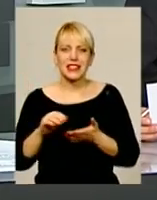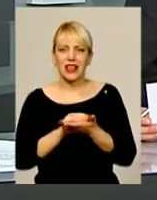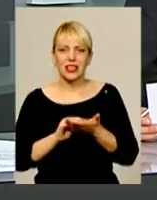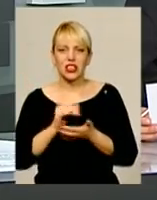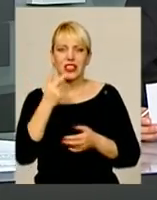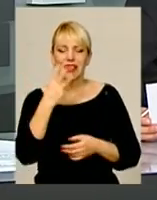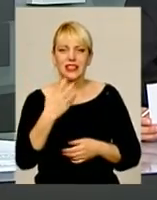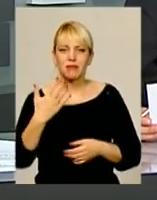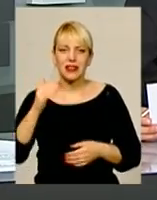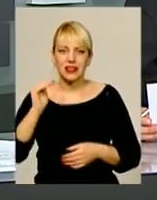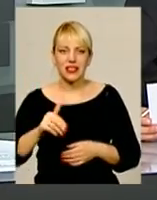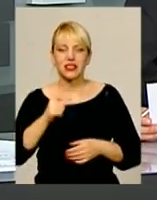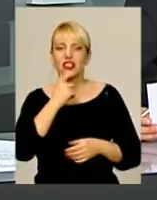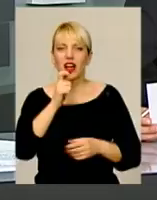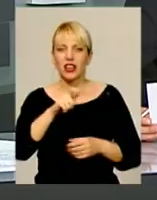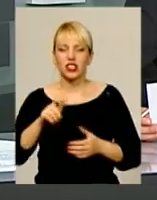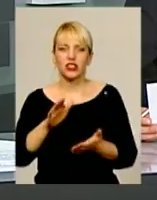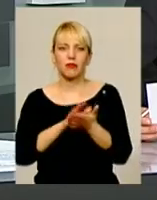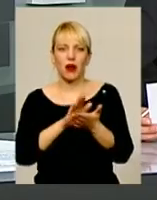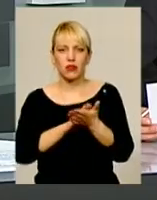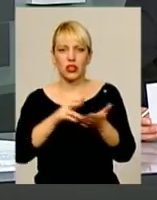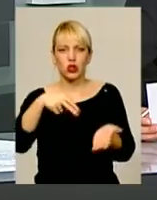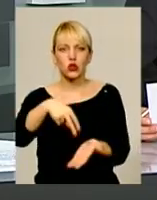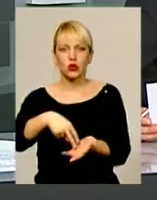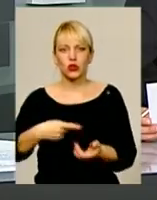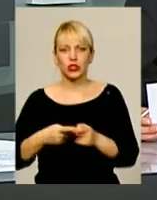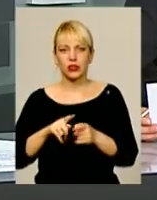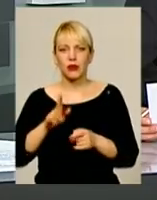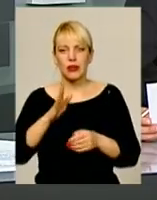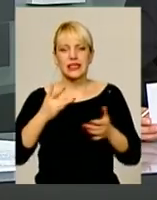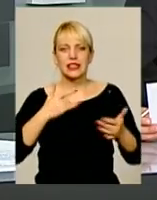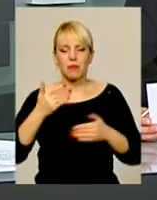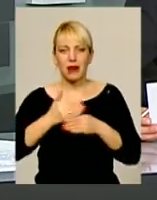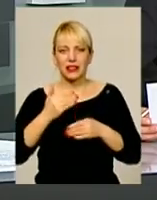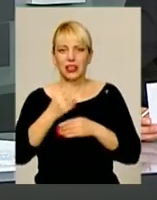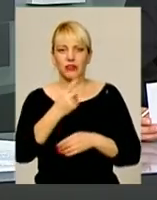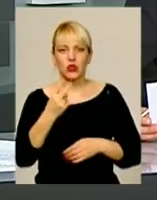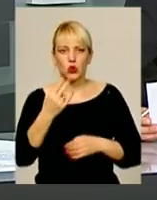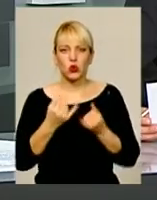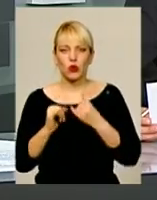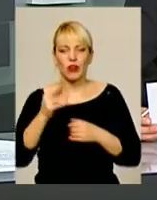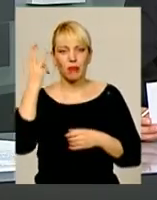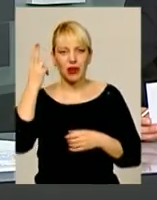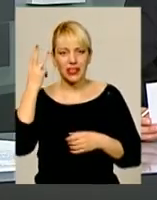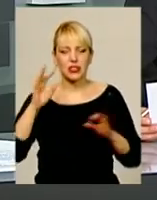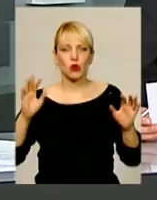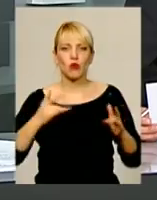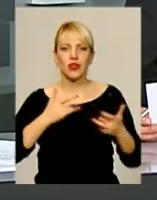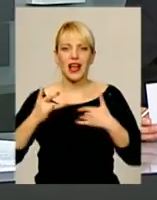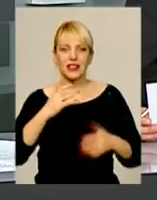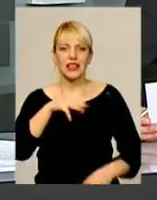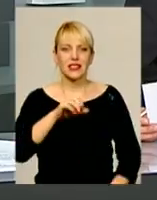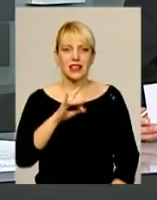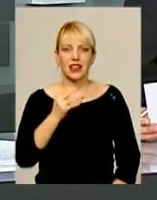тисяч глядачів проводжали їх стоячи. Спектакль відбудеться 22 жовтня в Хмельницькому обласному муздрам-театрі імені